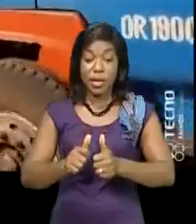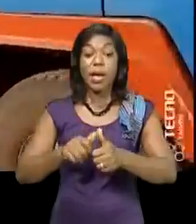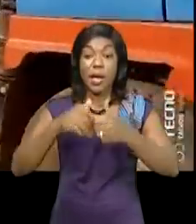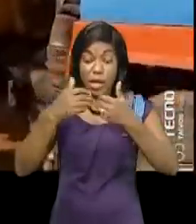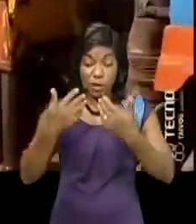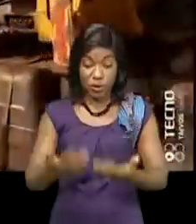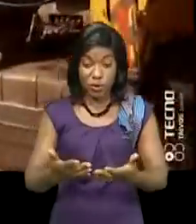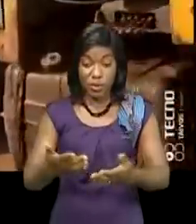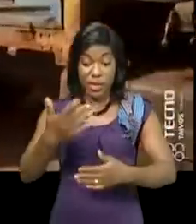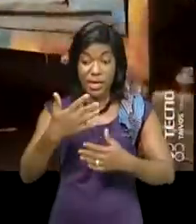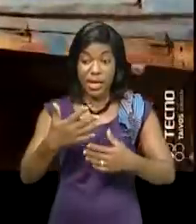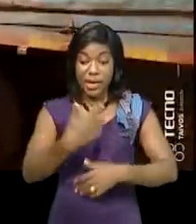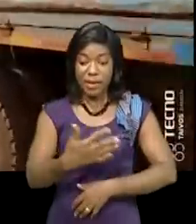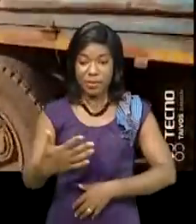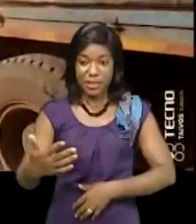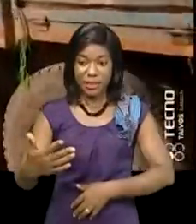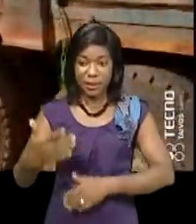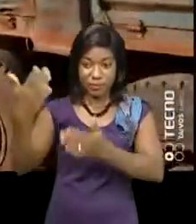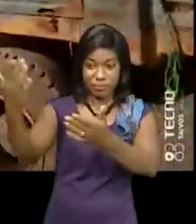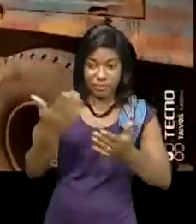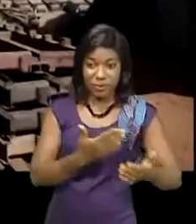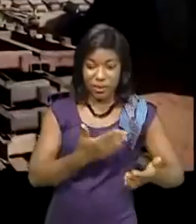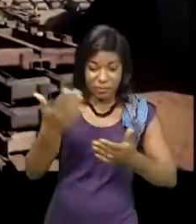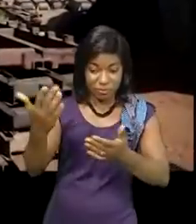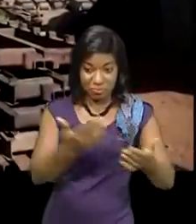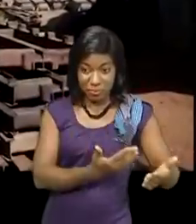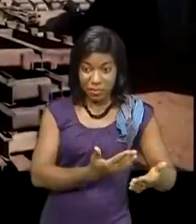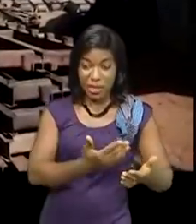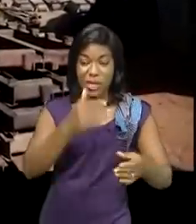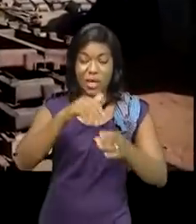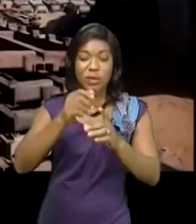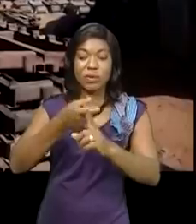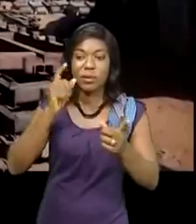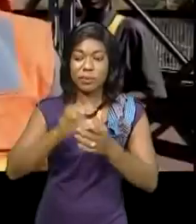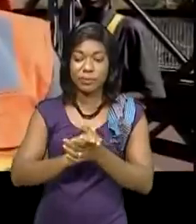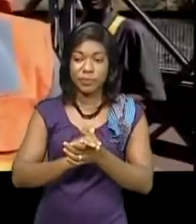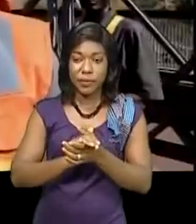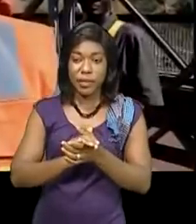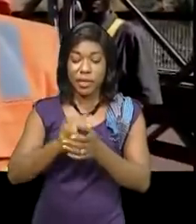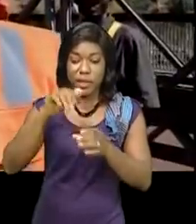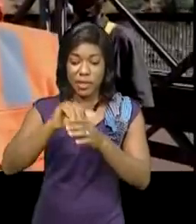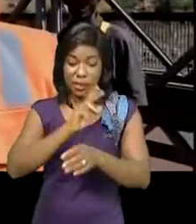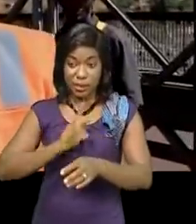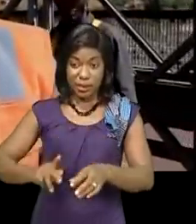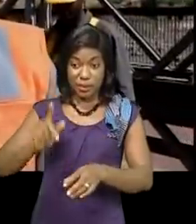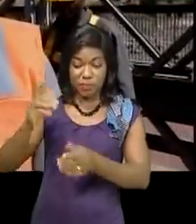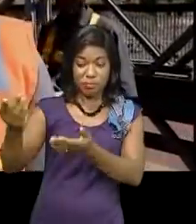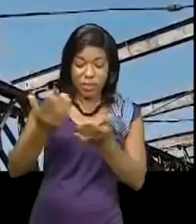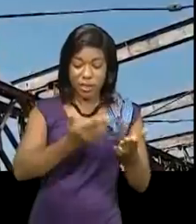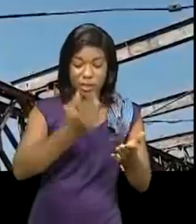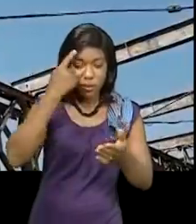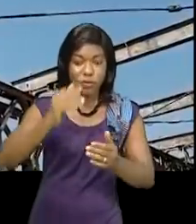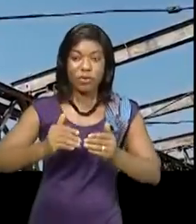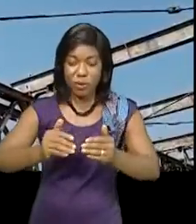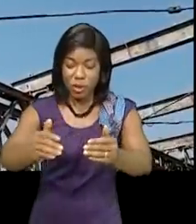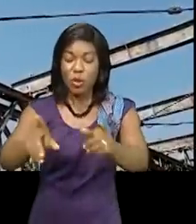le 31 mai dernier à Chikapa. A la grande satisfaction du directeur pont à l'office de route qui confirme l'avancement